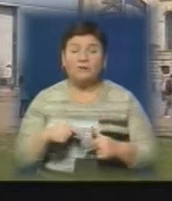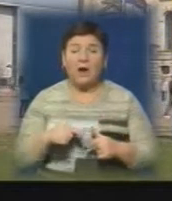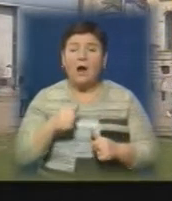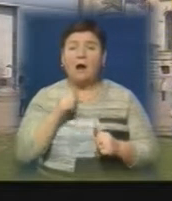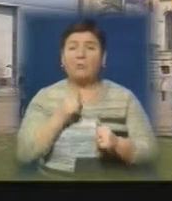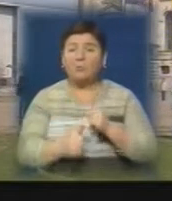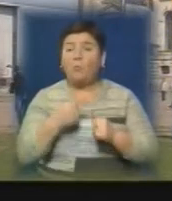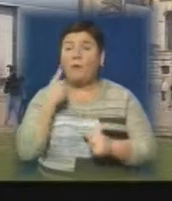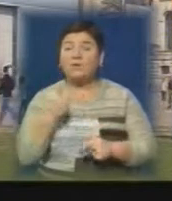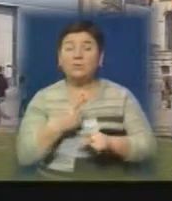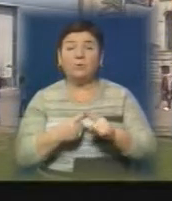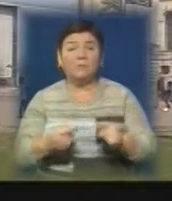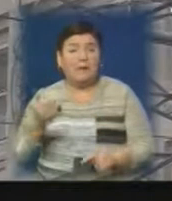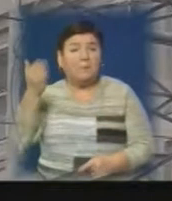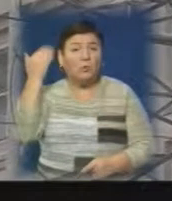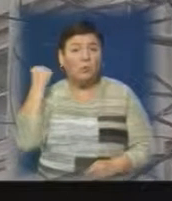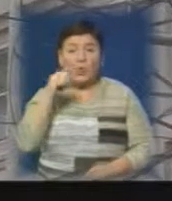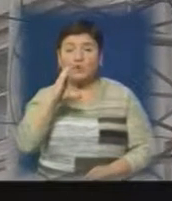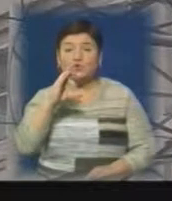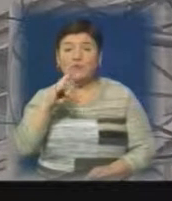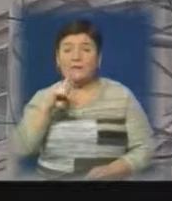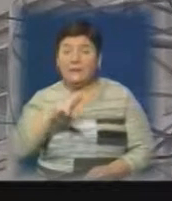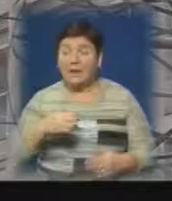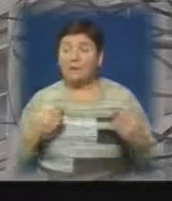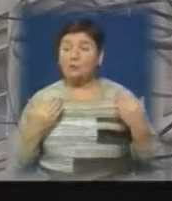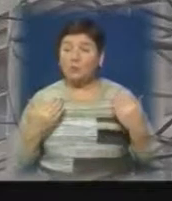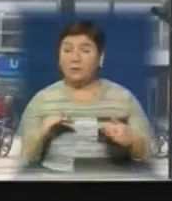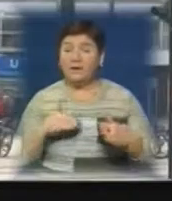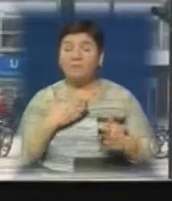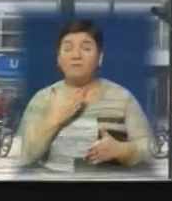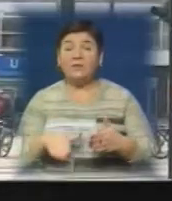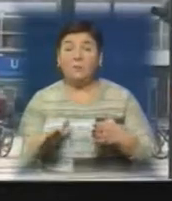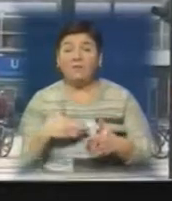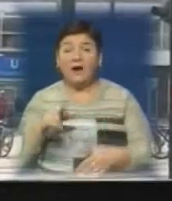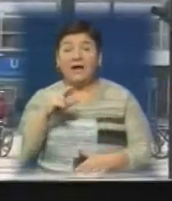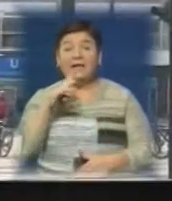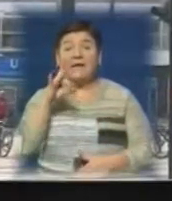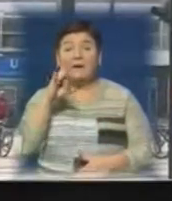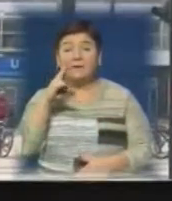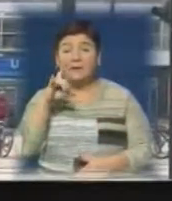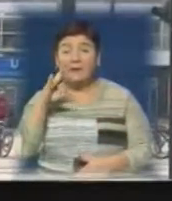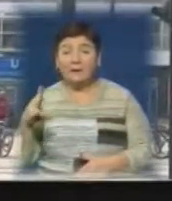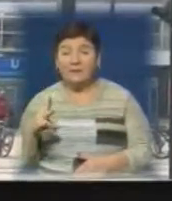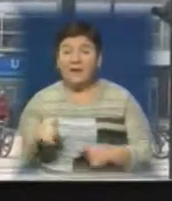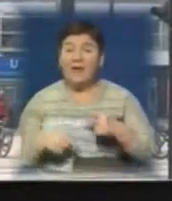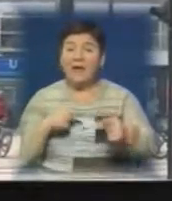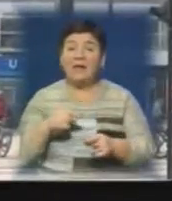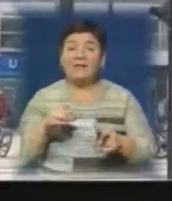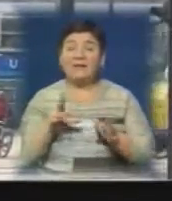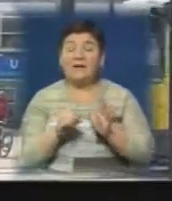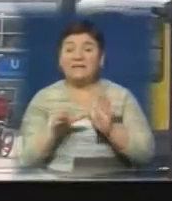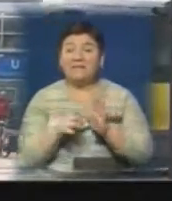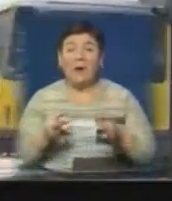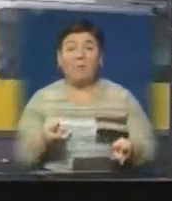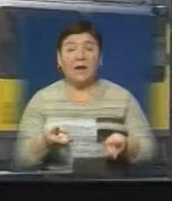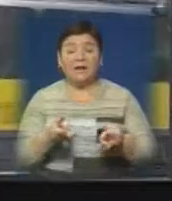ще у першій половині минулого століття. Сьогоднішня Німеччина – це відмова від ядерної енергетики, стрімкий перехід до альтернативних видів